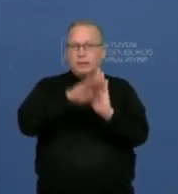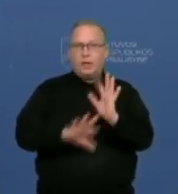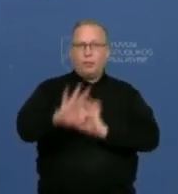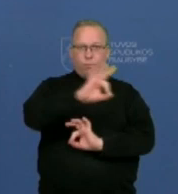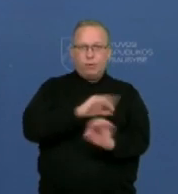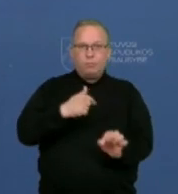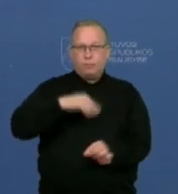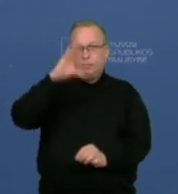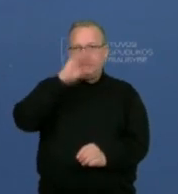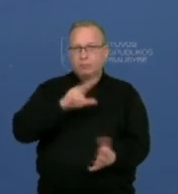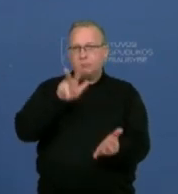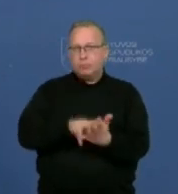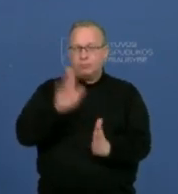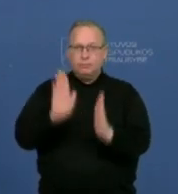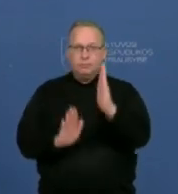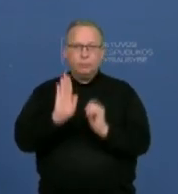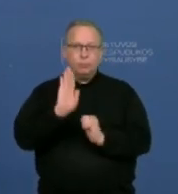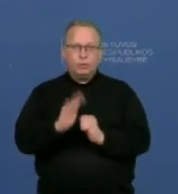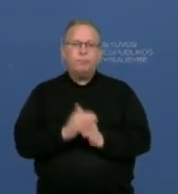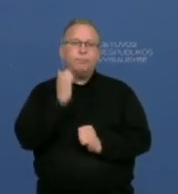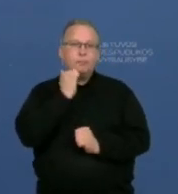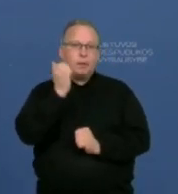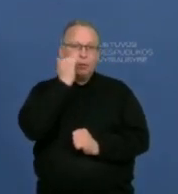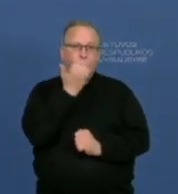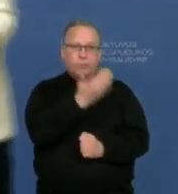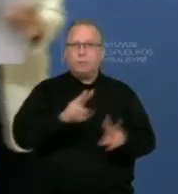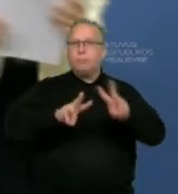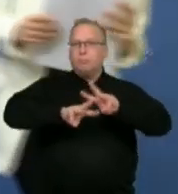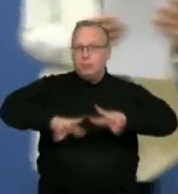projektą mums pavyks priimti. Dėkojame, ministriai.